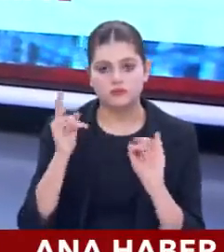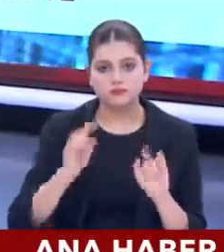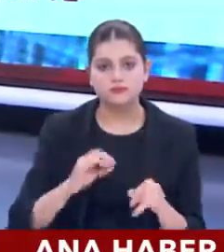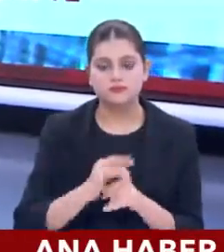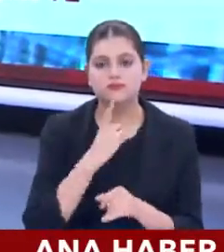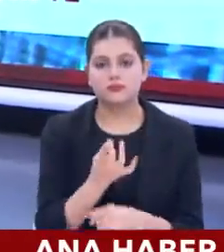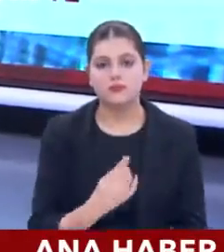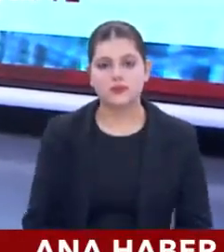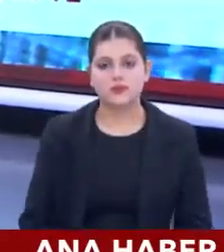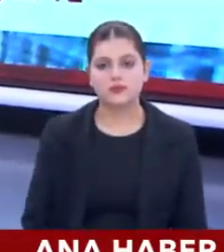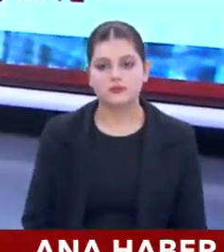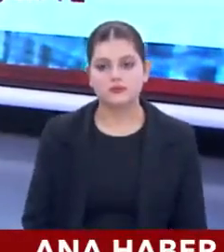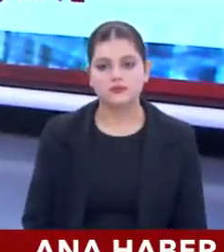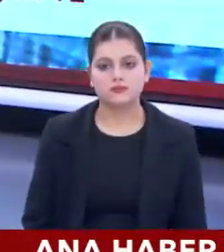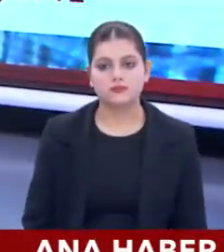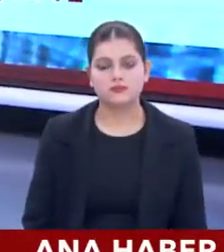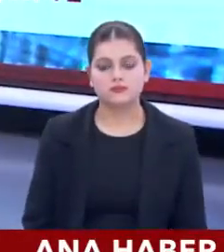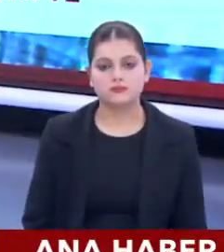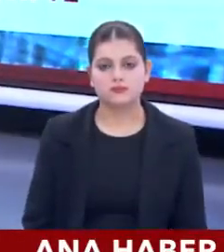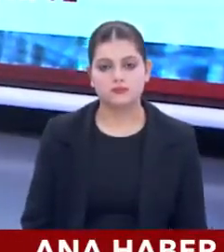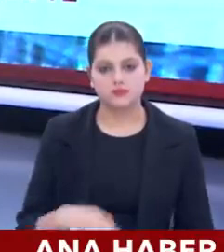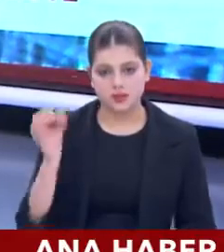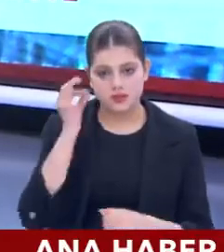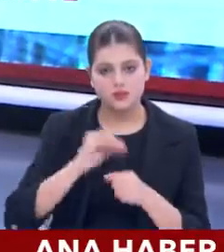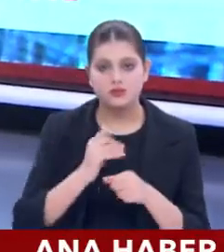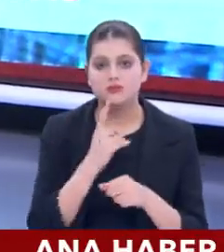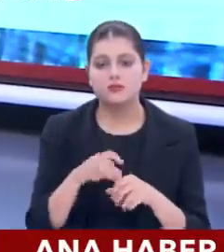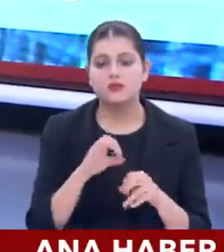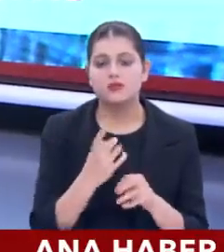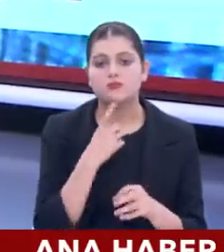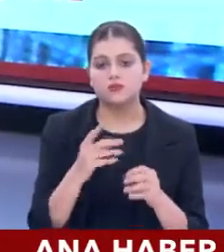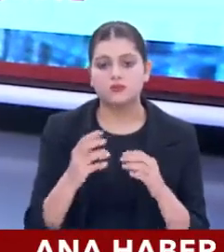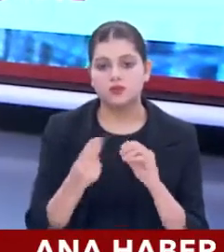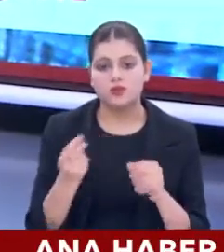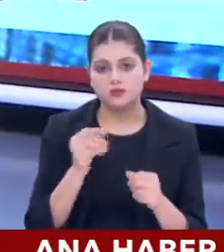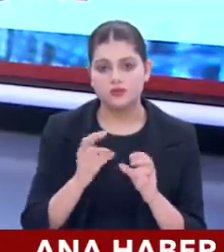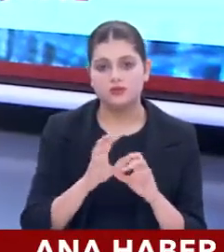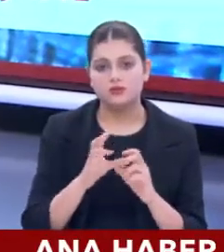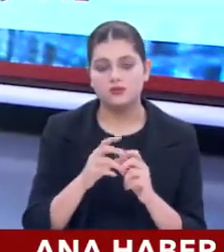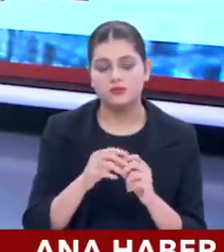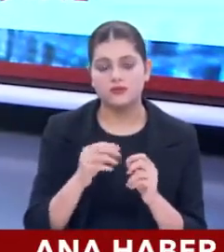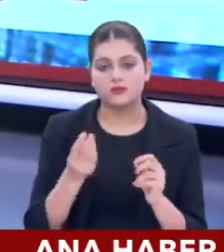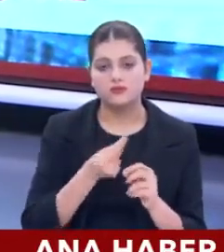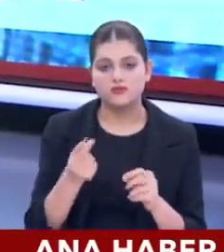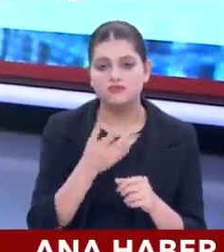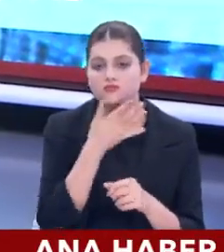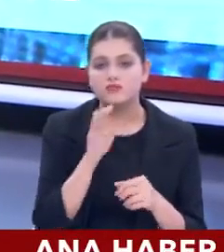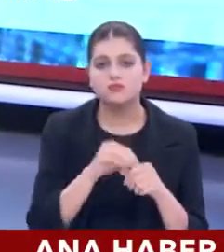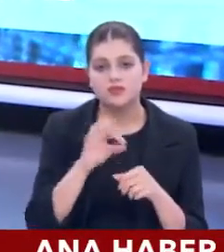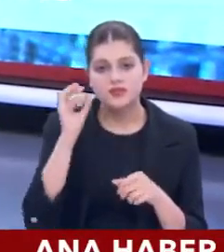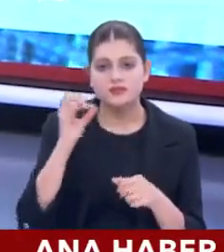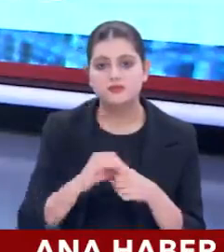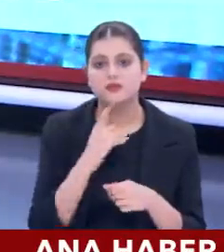olmak da duyarlı bir vatandaşın aslında tepkisidir. Çünkü bu kaçak göçmenler, kaçak sığınmacılar, neydi belirsizler,